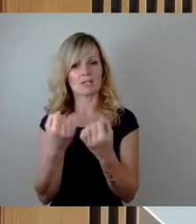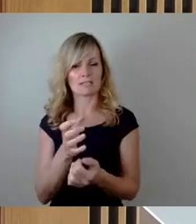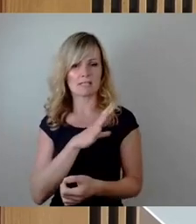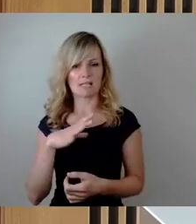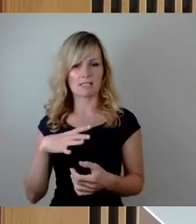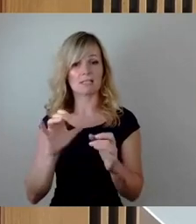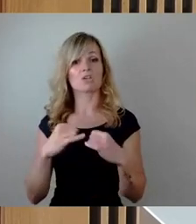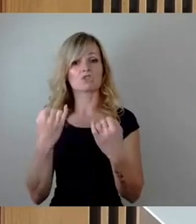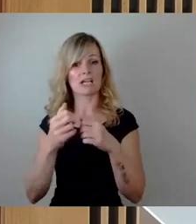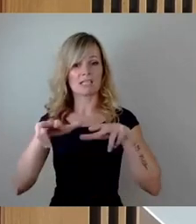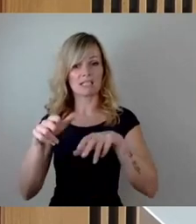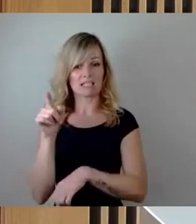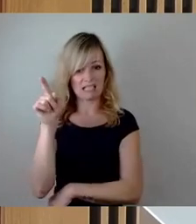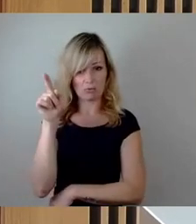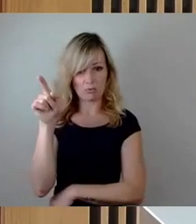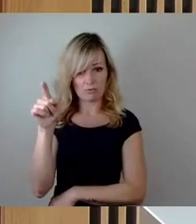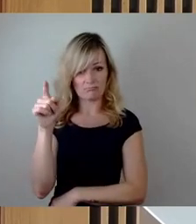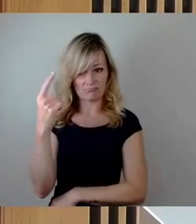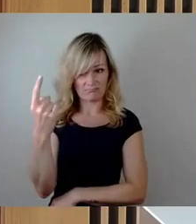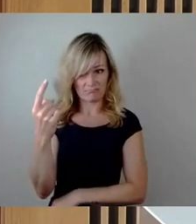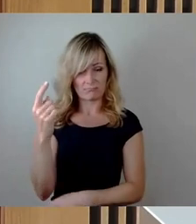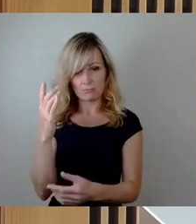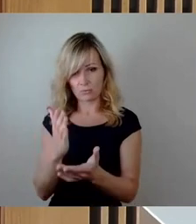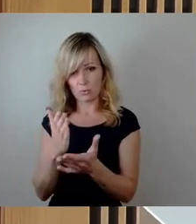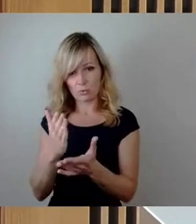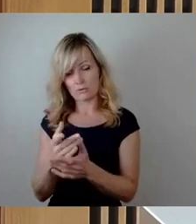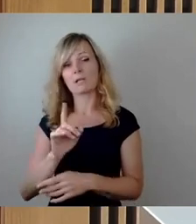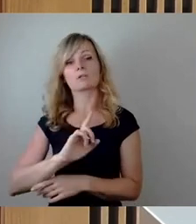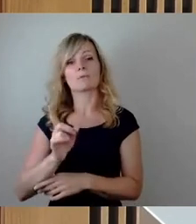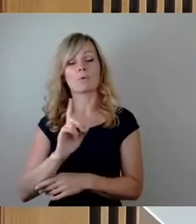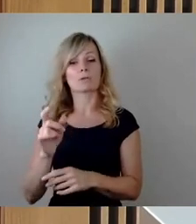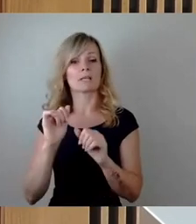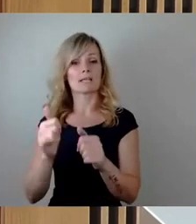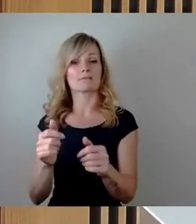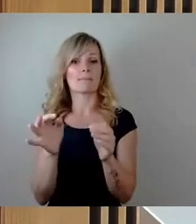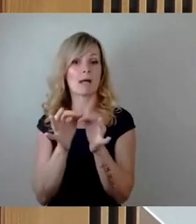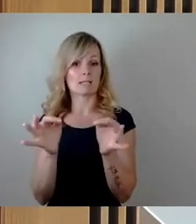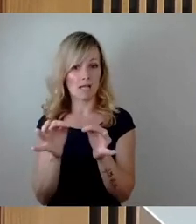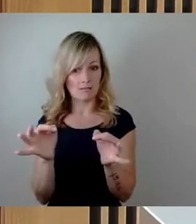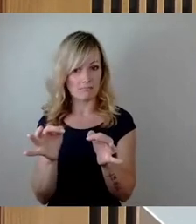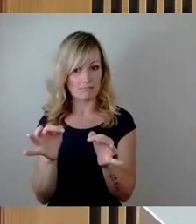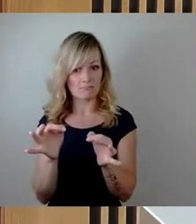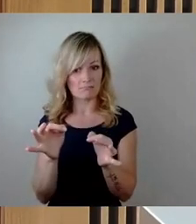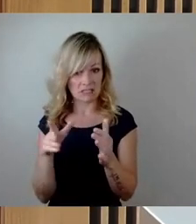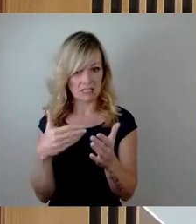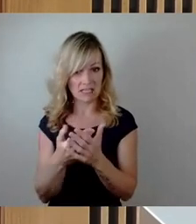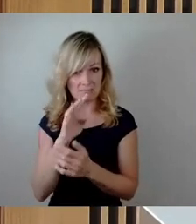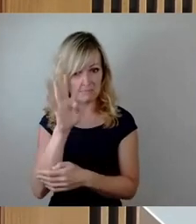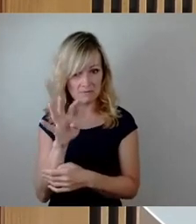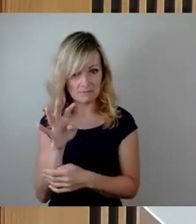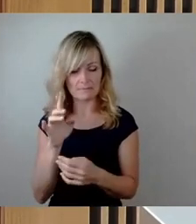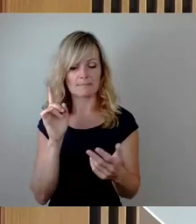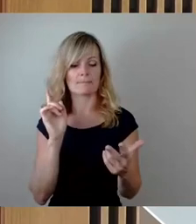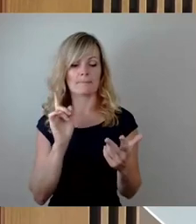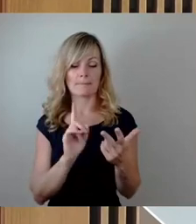diesbezüglich, ja, Soforthilfemaßnahmen. Nächste Frage wäre, wie sieht es aus mit,